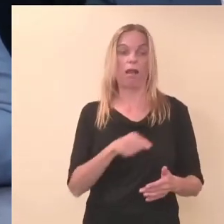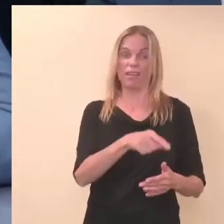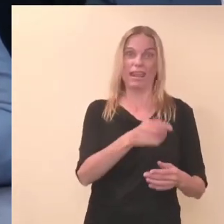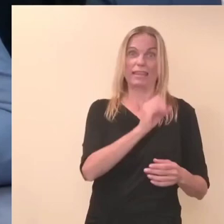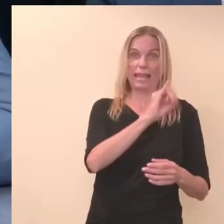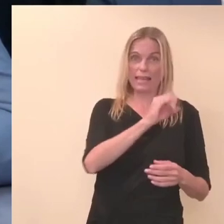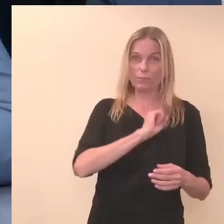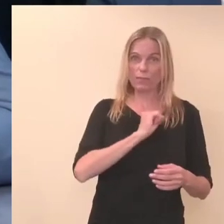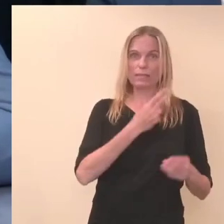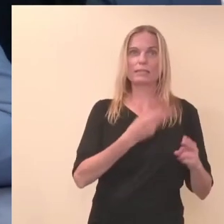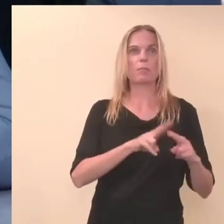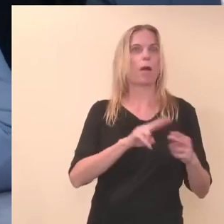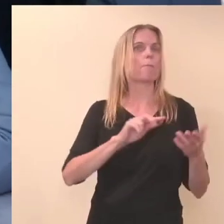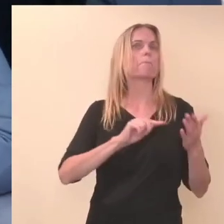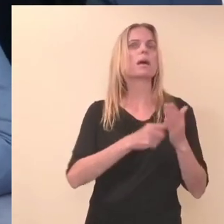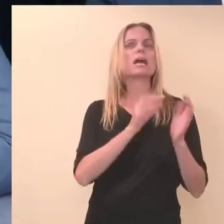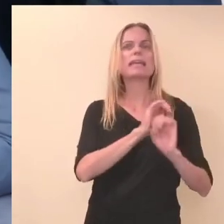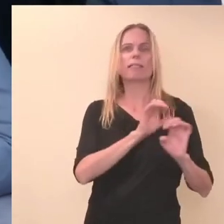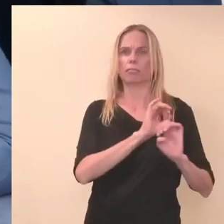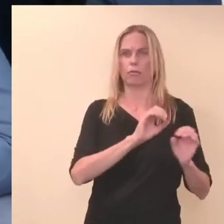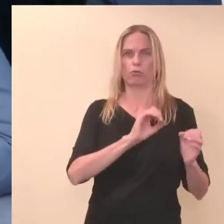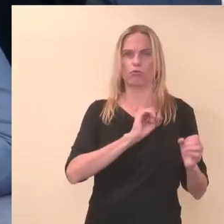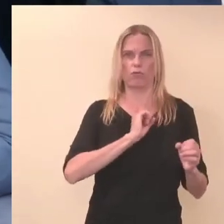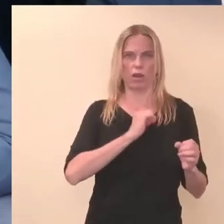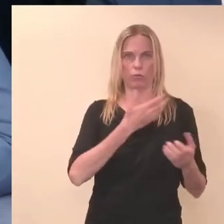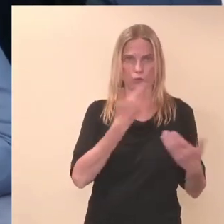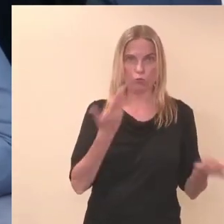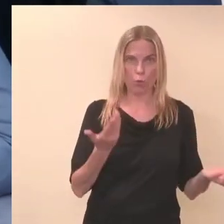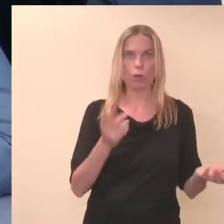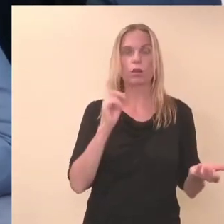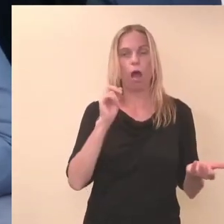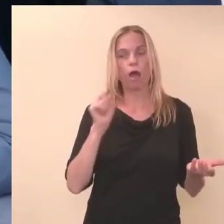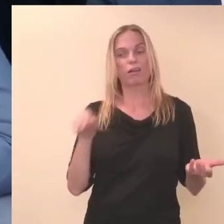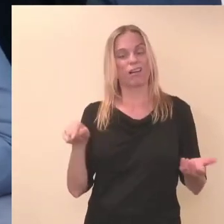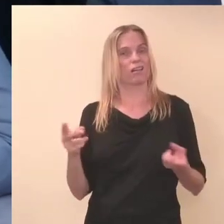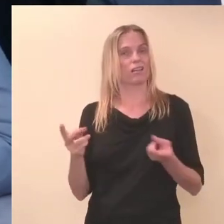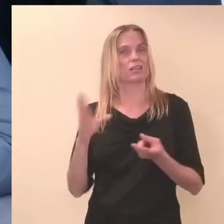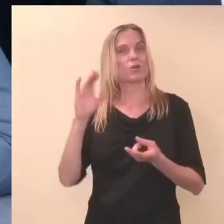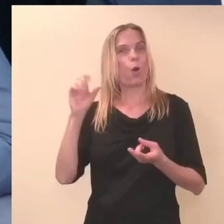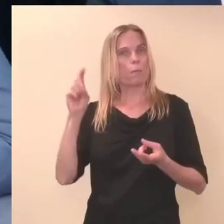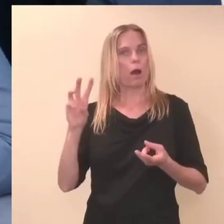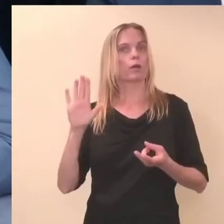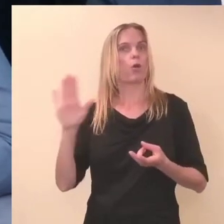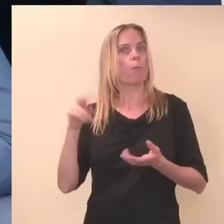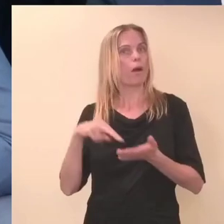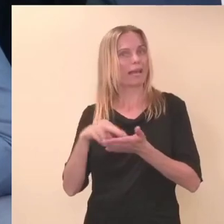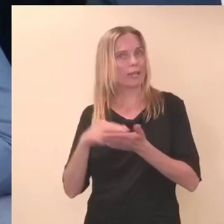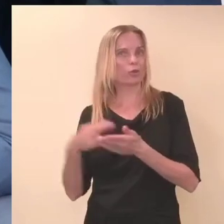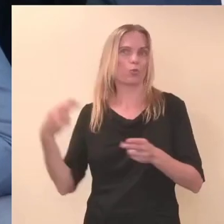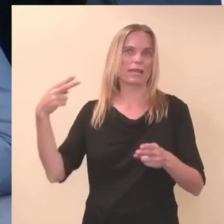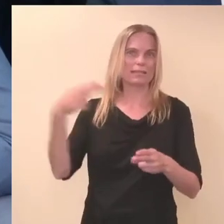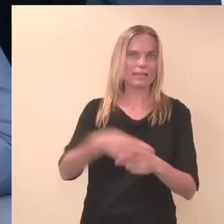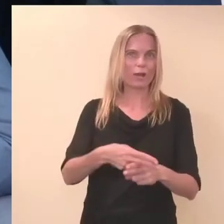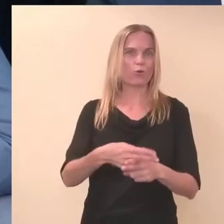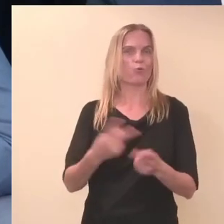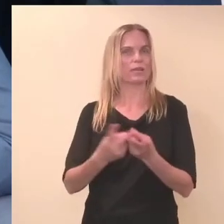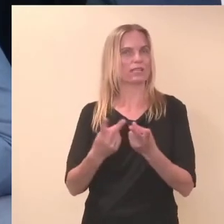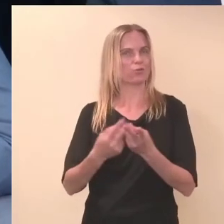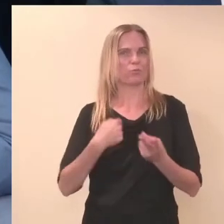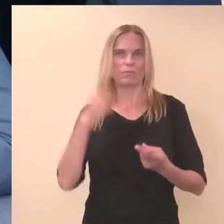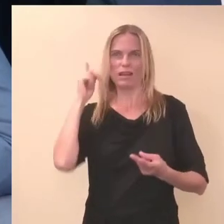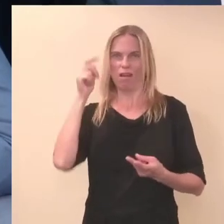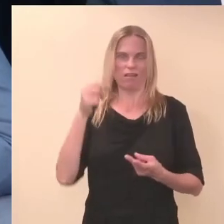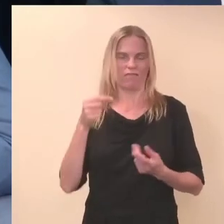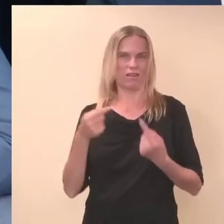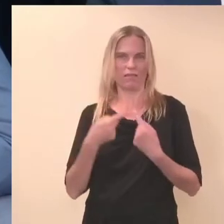olnud ja mina isiklikult pean sellist käitumist ja sekkumist siis väga nagu